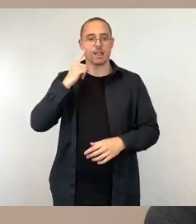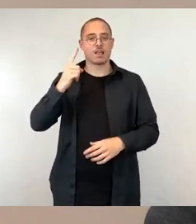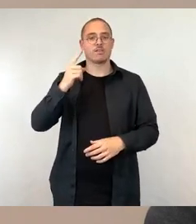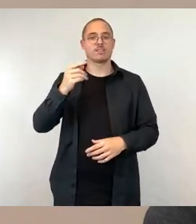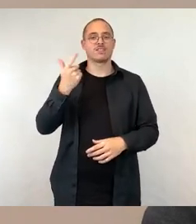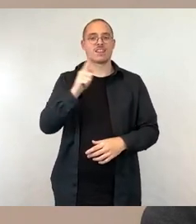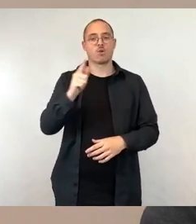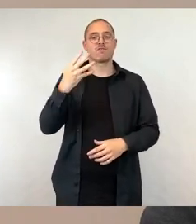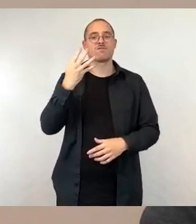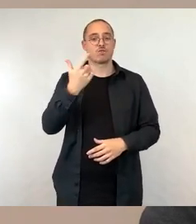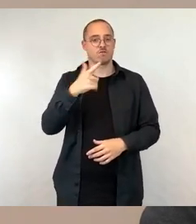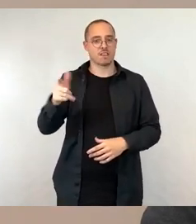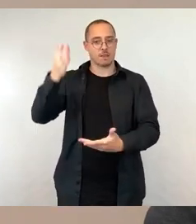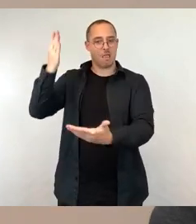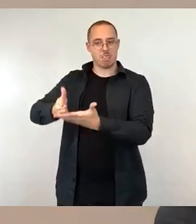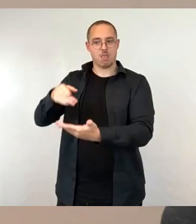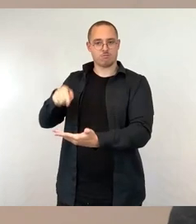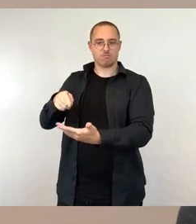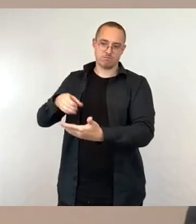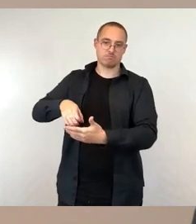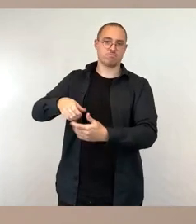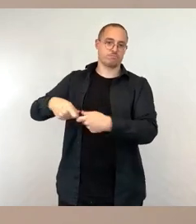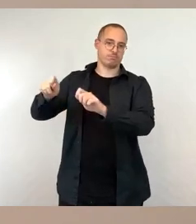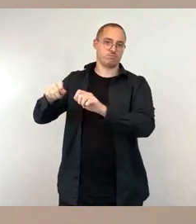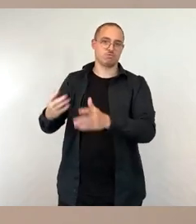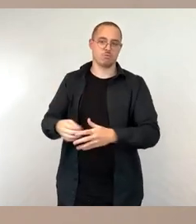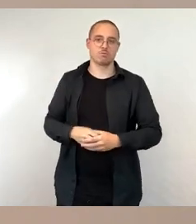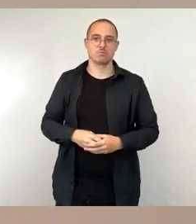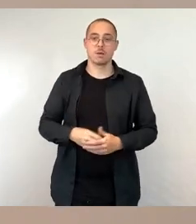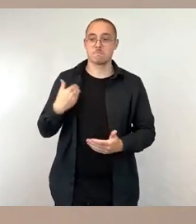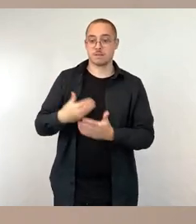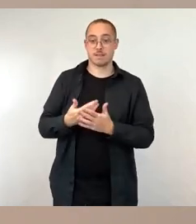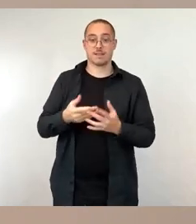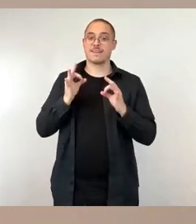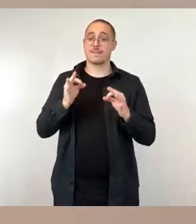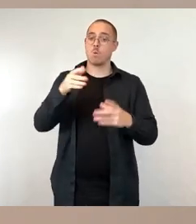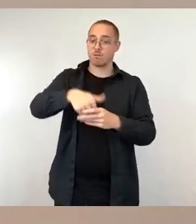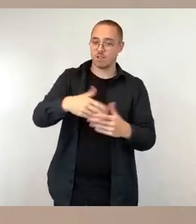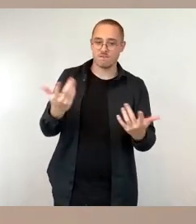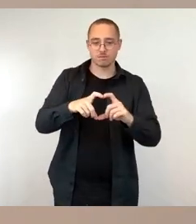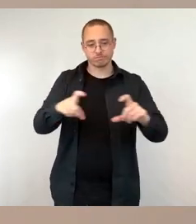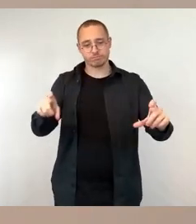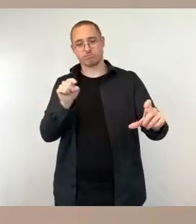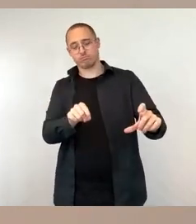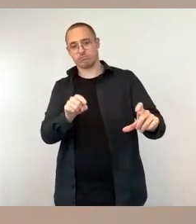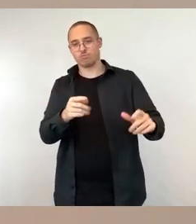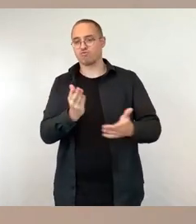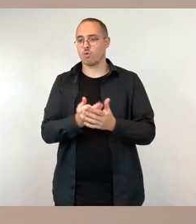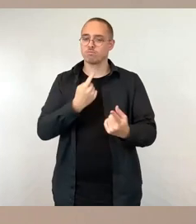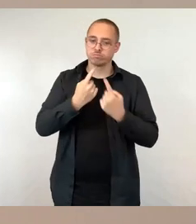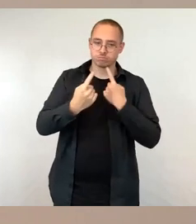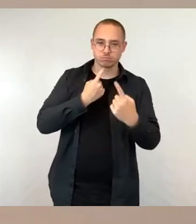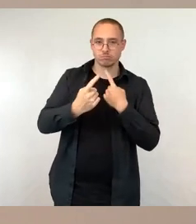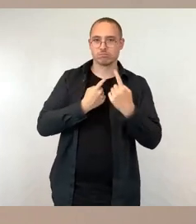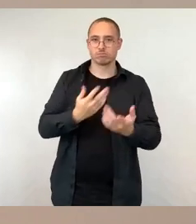Beratung. Am 26. März wurde dieser Entwurf bereits im Ausschuss für Kultur und Tourismus vorgestellt,